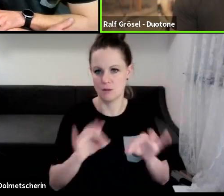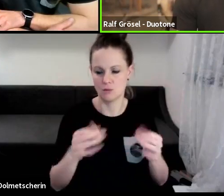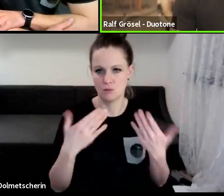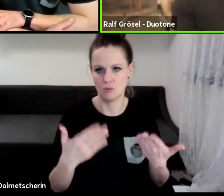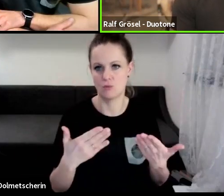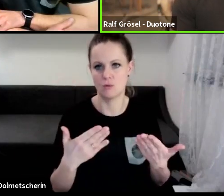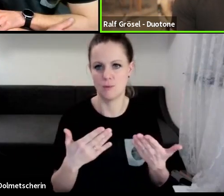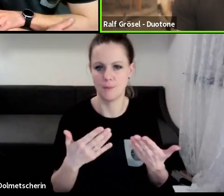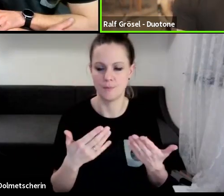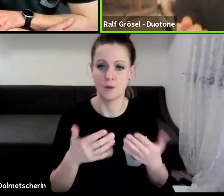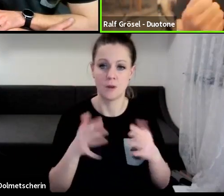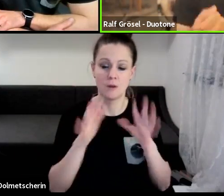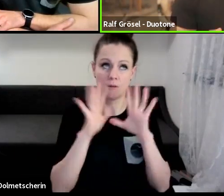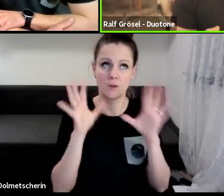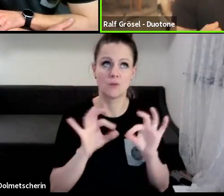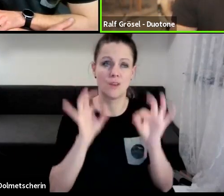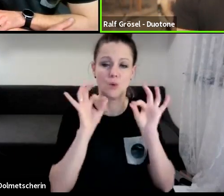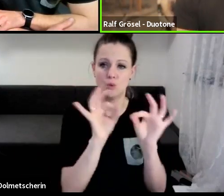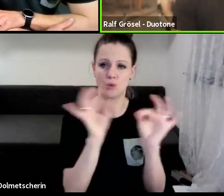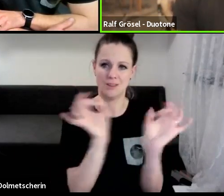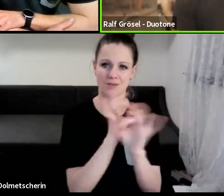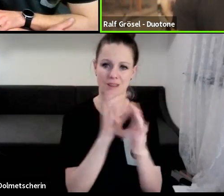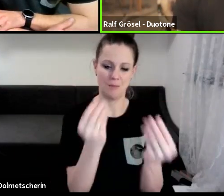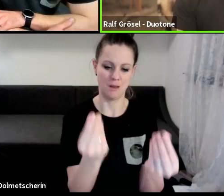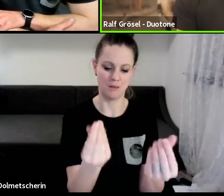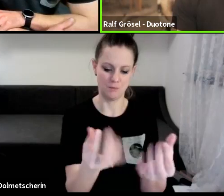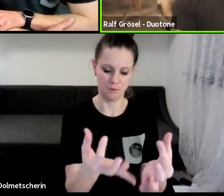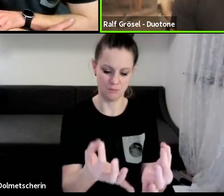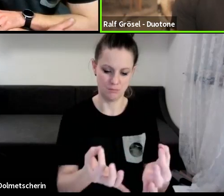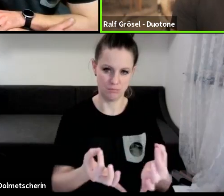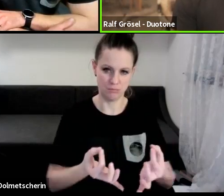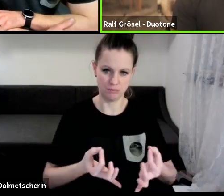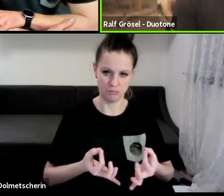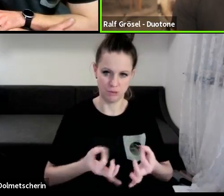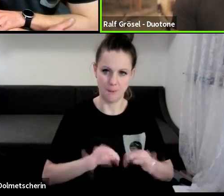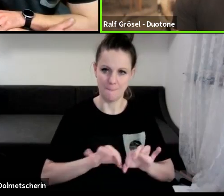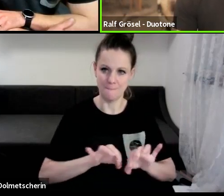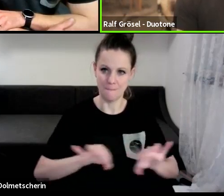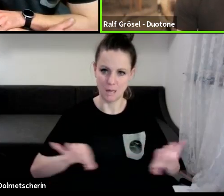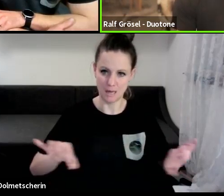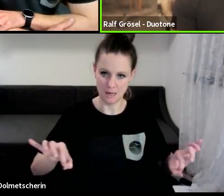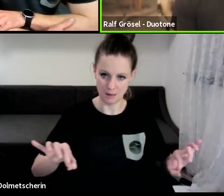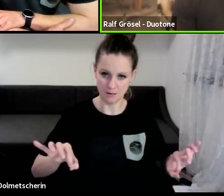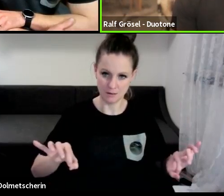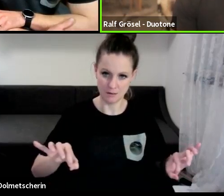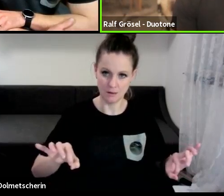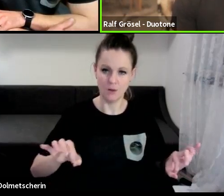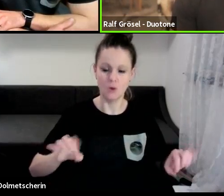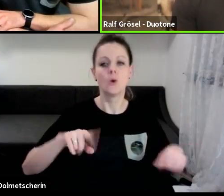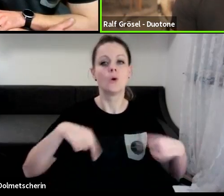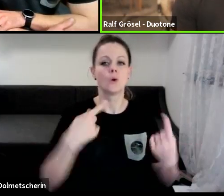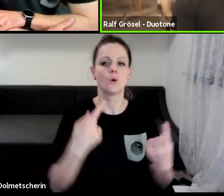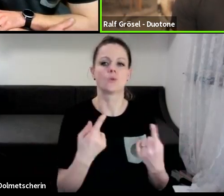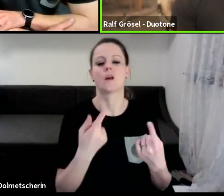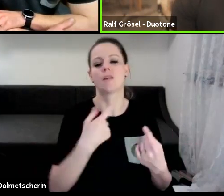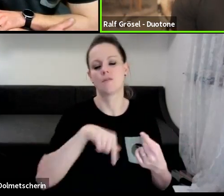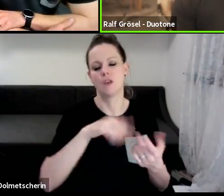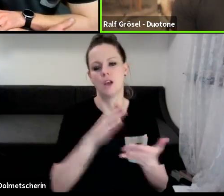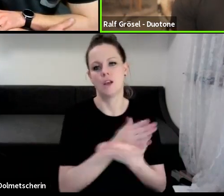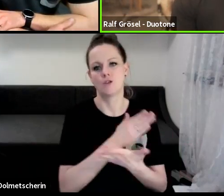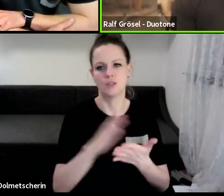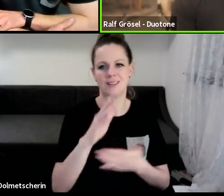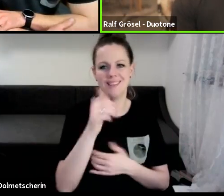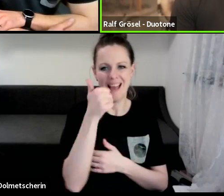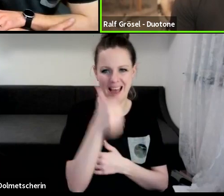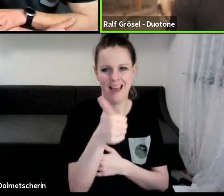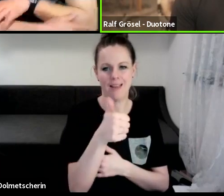sehr gutes Feedback auf die Bar zu generieren. Und deswegen haben wir uns für eines Dratt mit dem Mono entschieden, nicht für